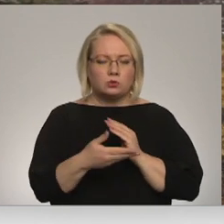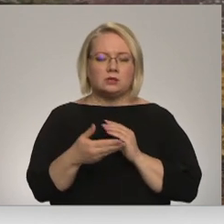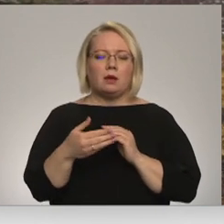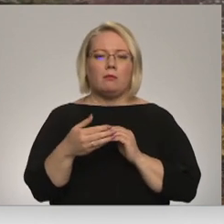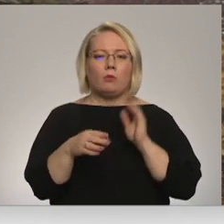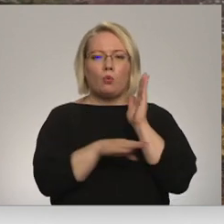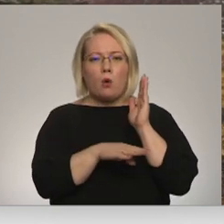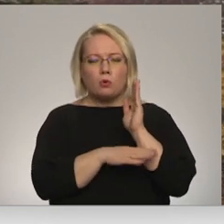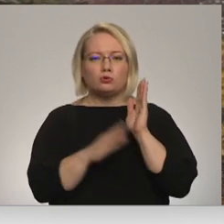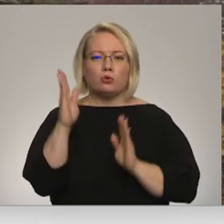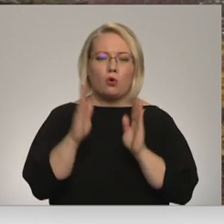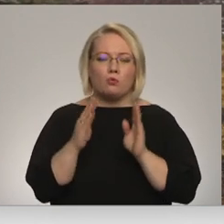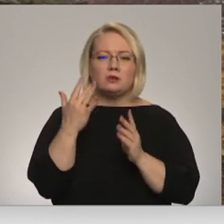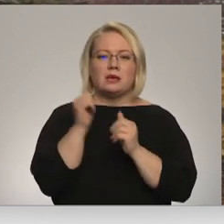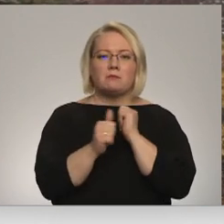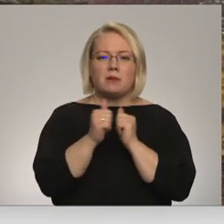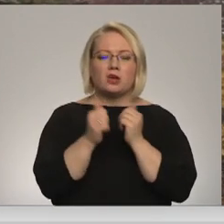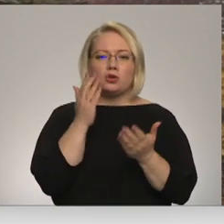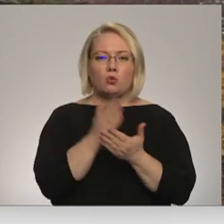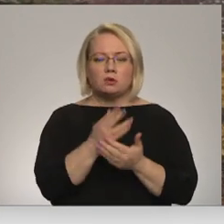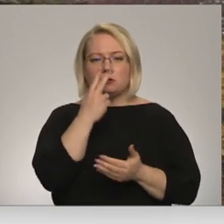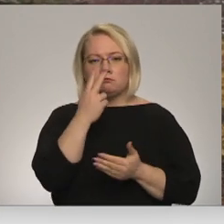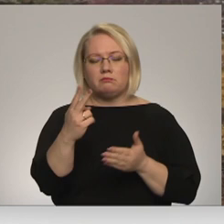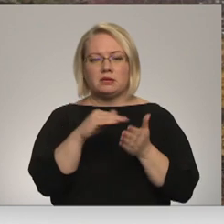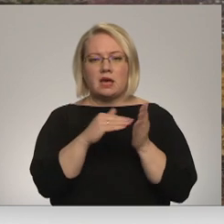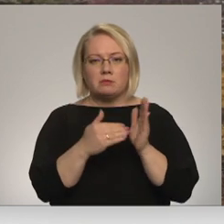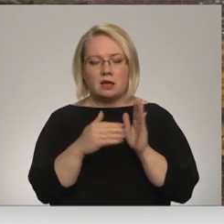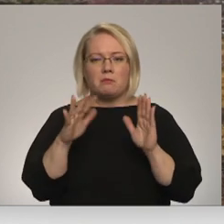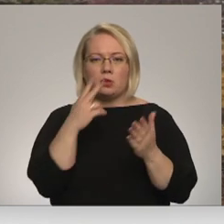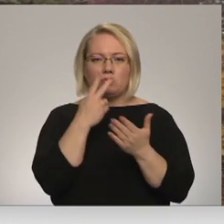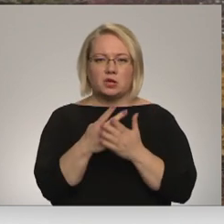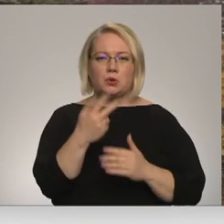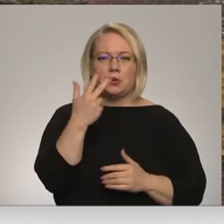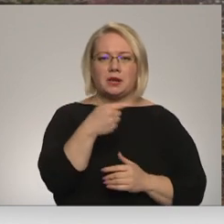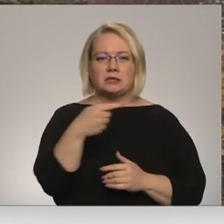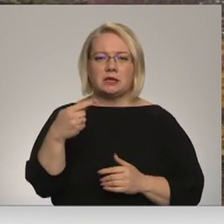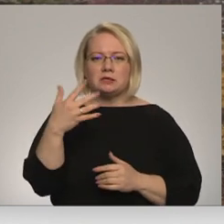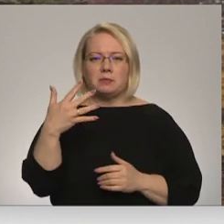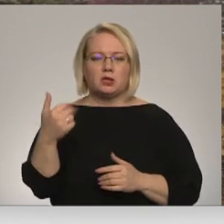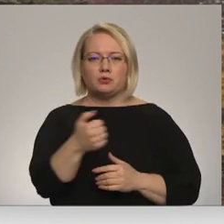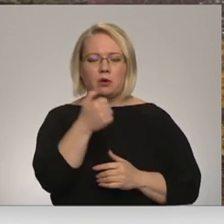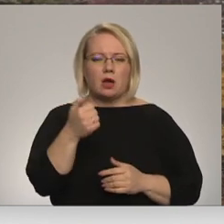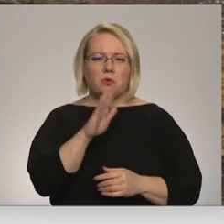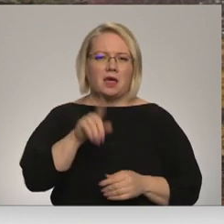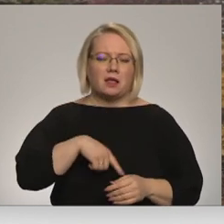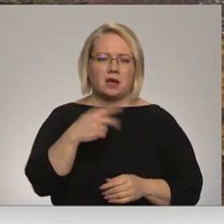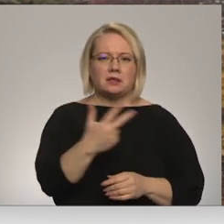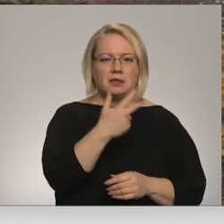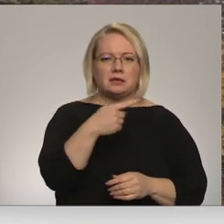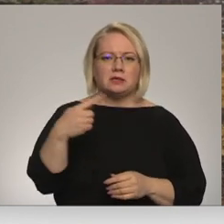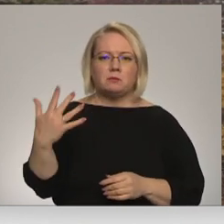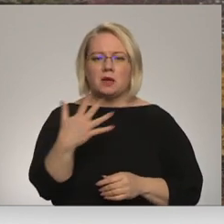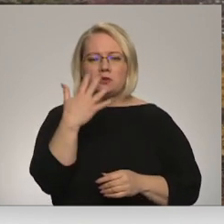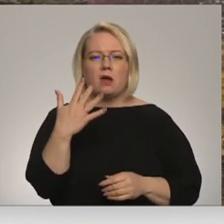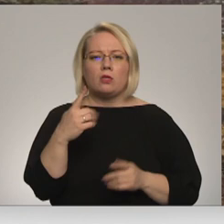cik tas bieži notiks, skatīsimies pēc apstākļiem, bet prognozējam no trīs līdz piecu gadu, ne ilgāk, no trīs līdz piecu gadu periodā